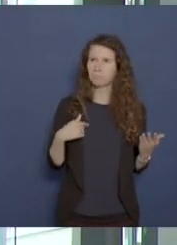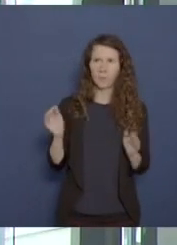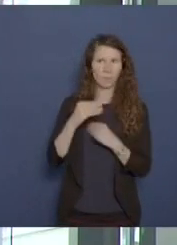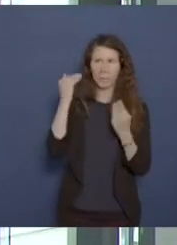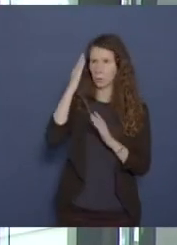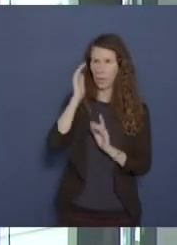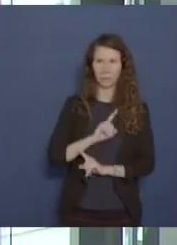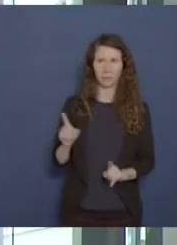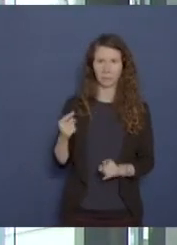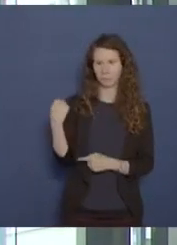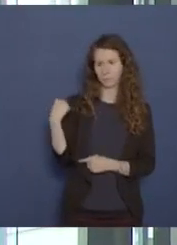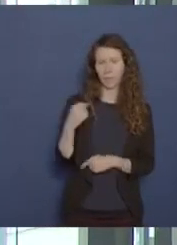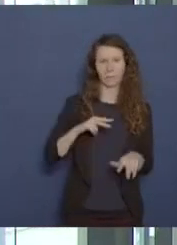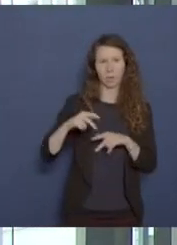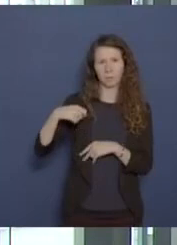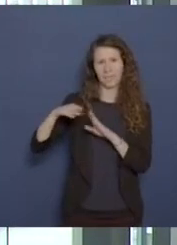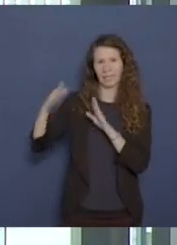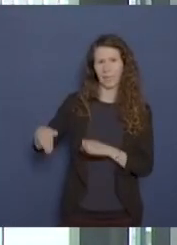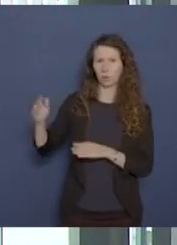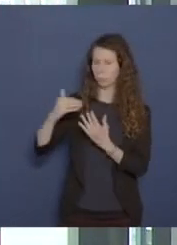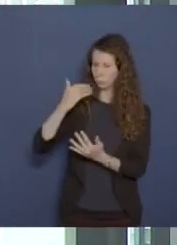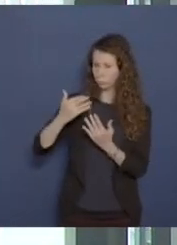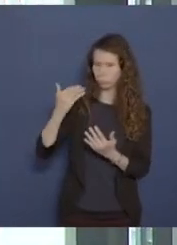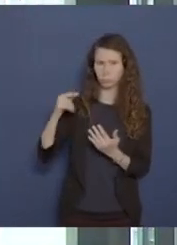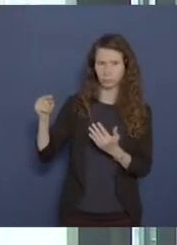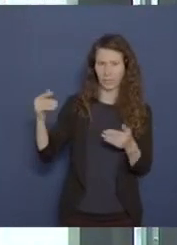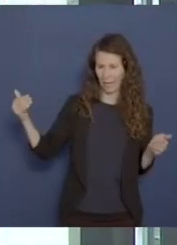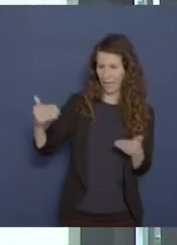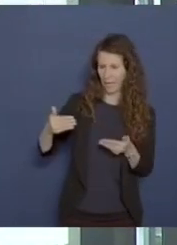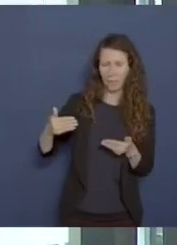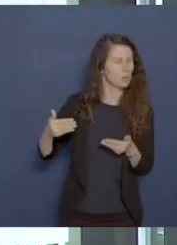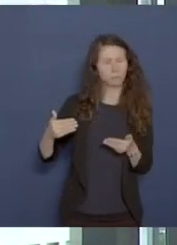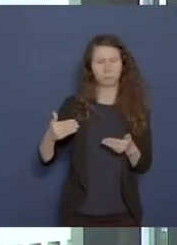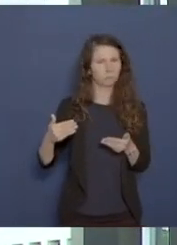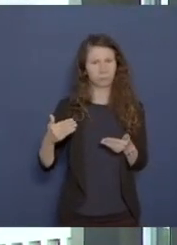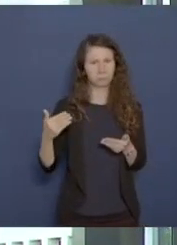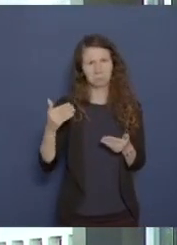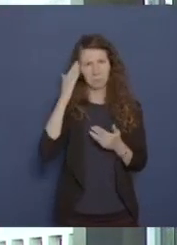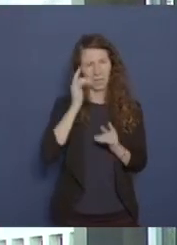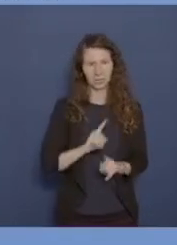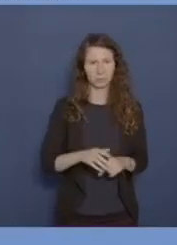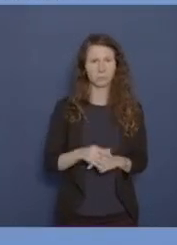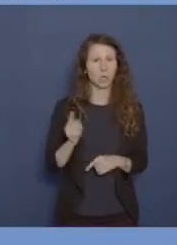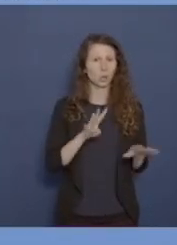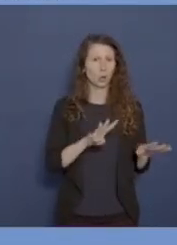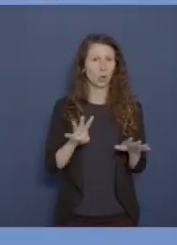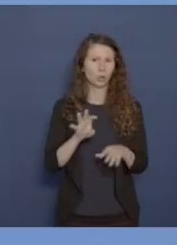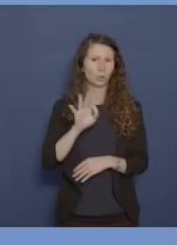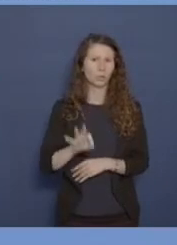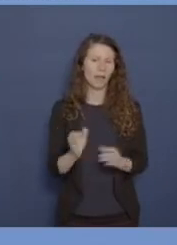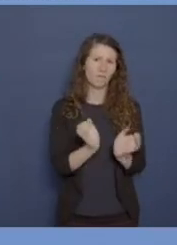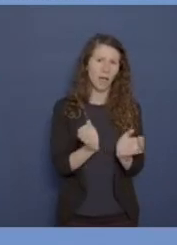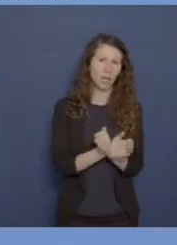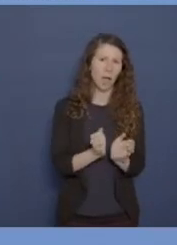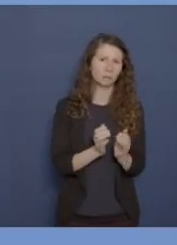entgegenstehen, was das Wirtschaftsministerium zu dieser grundsätzlichen Haltung zu und das sind eben 99 Prozent Wasser